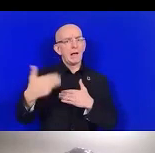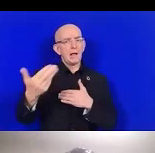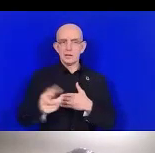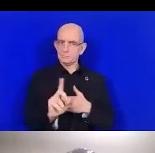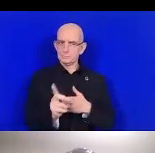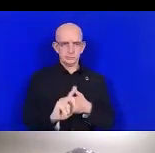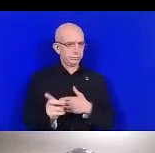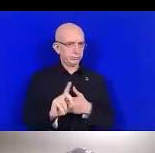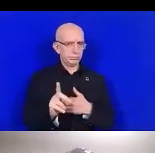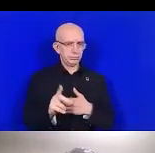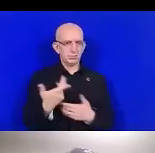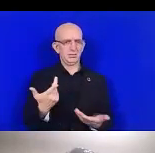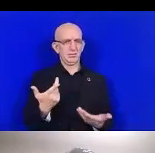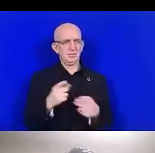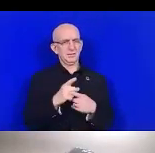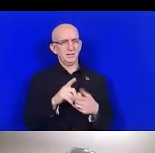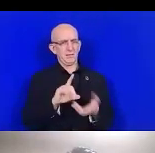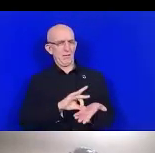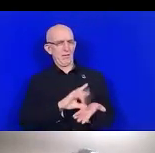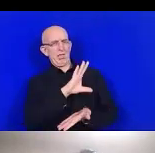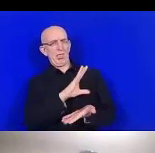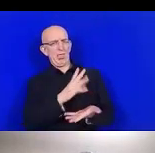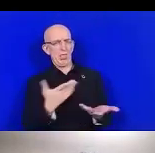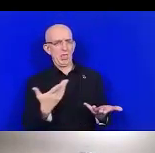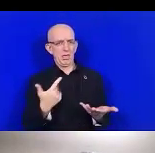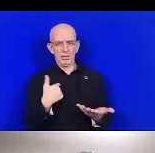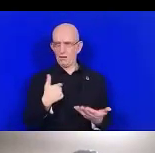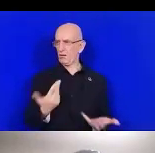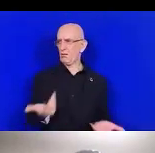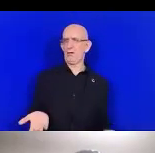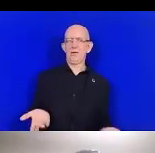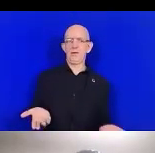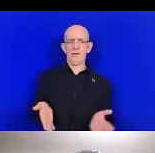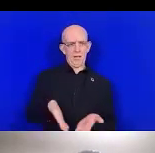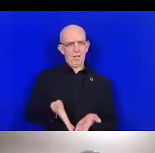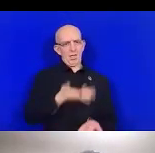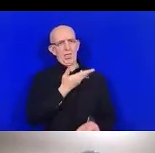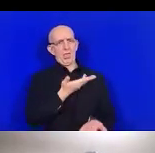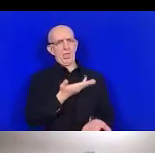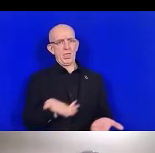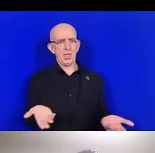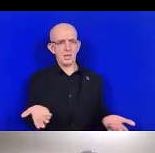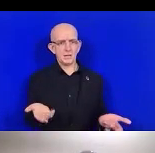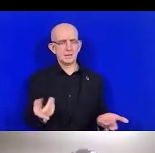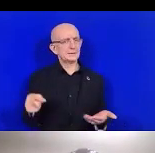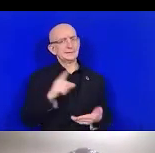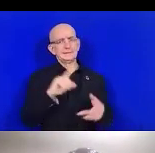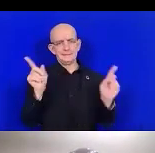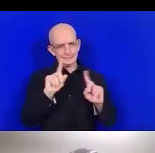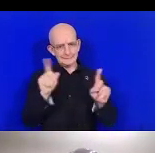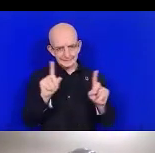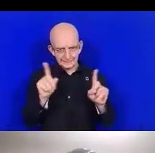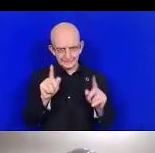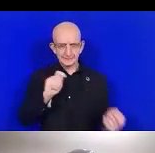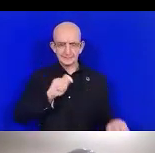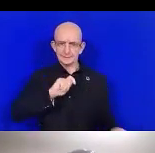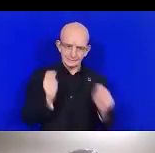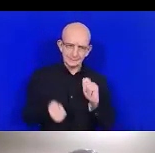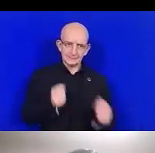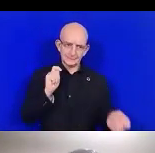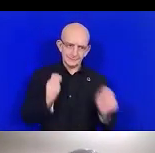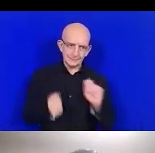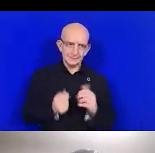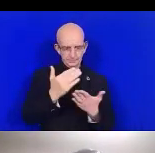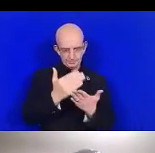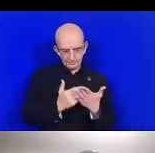nécessaire pour nous de mettre en œuvre des actions basées sur les